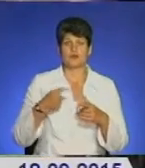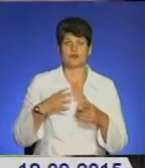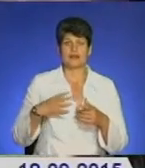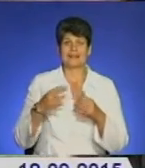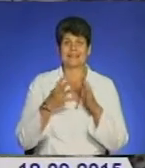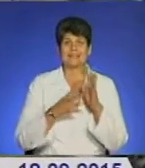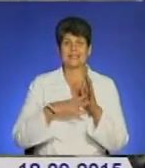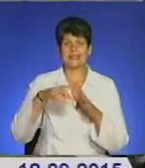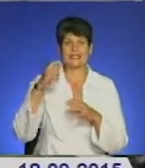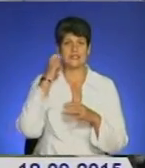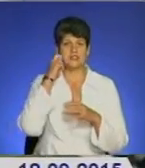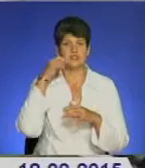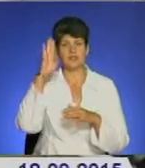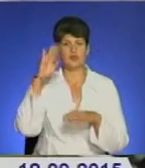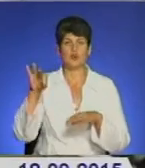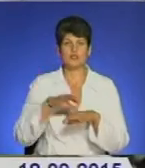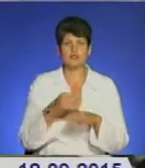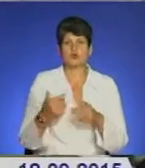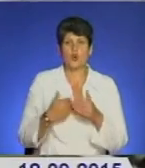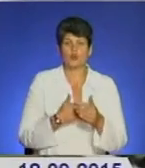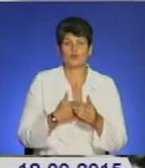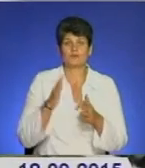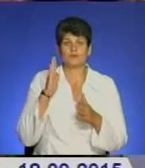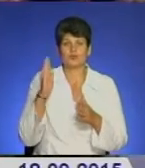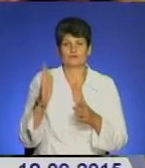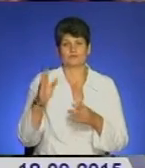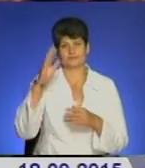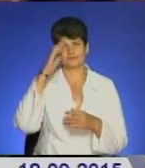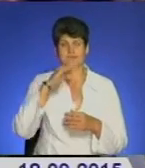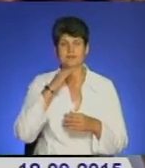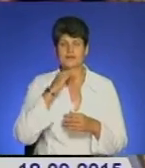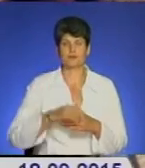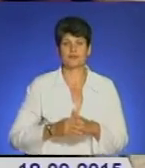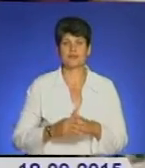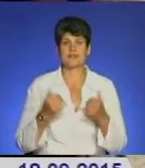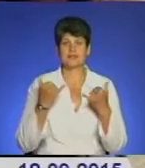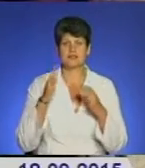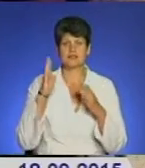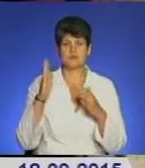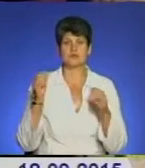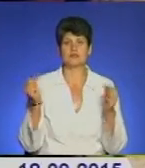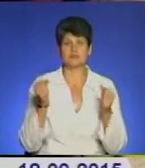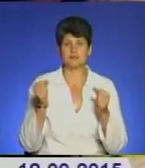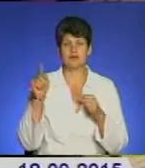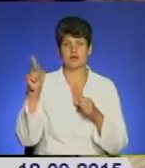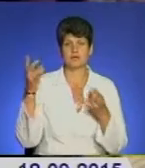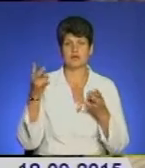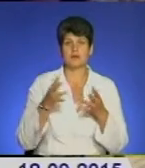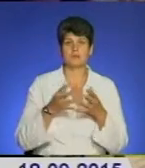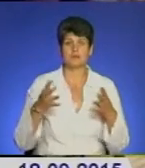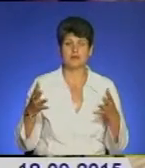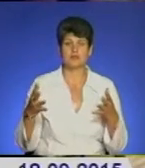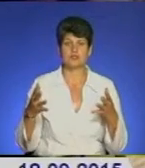19-річна дружина. Боєць готується стати батьком. Зараз йде зима, і їм треба більше